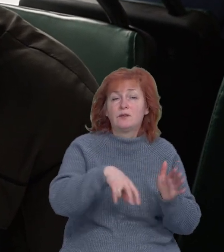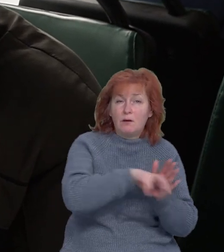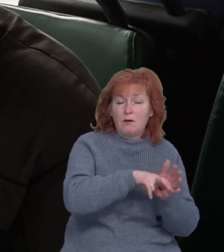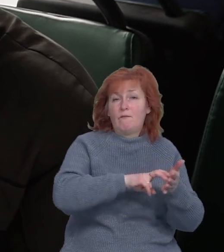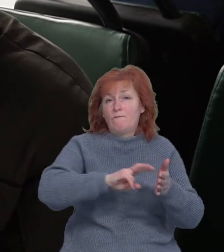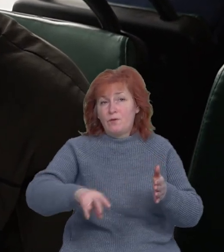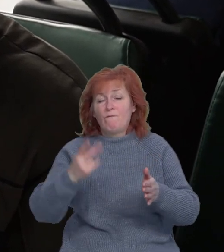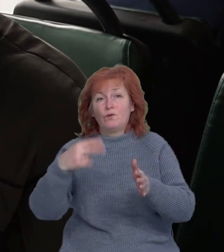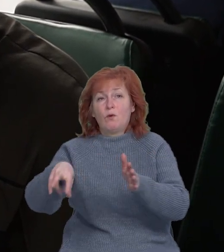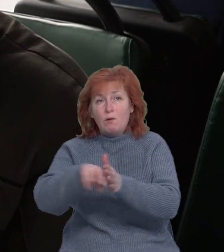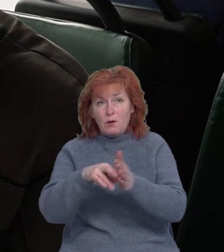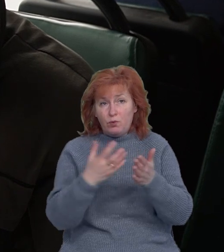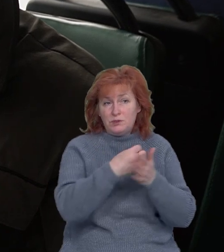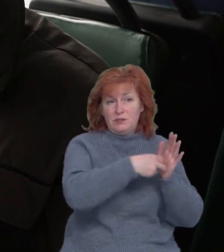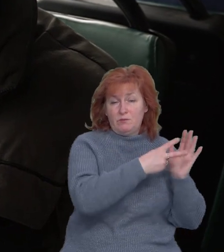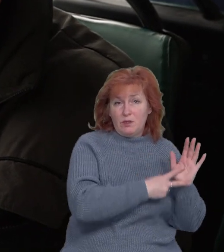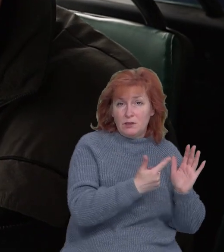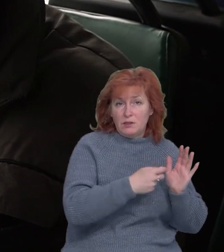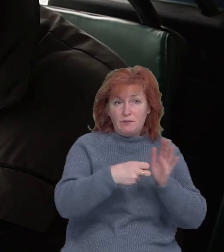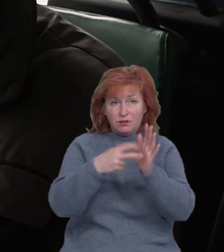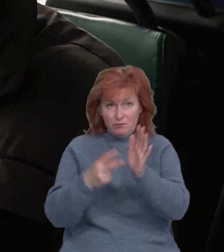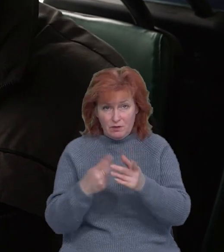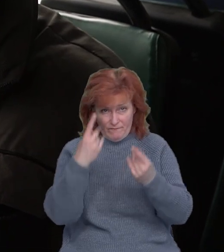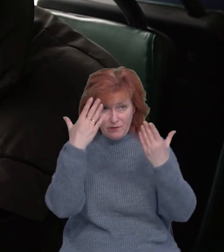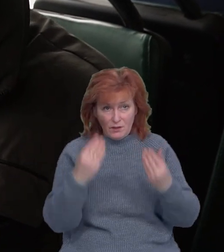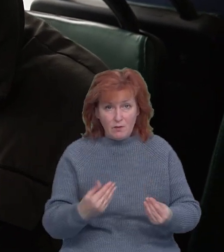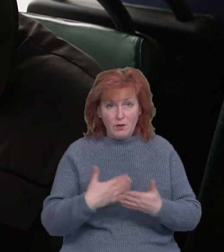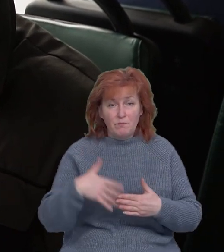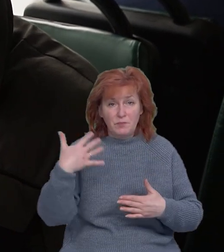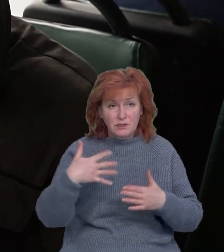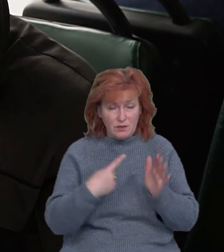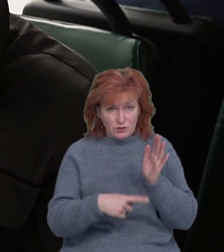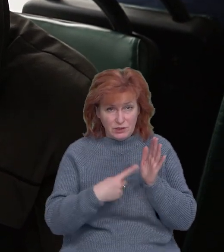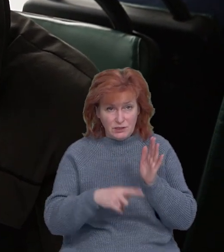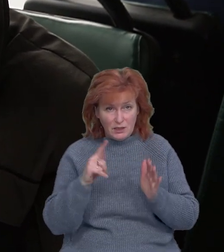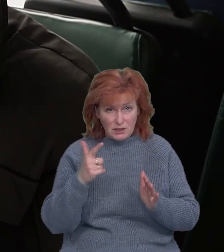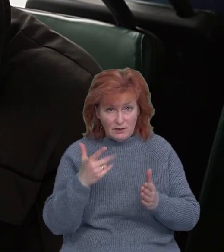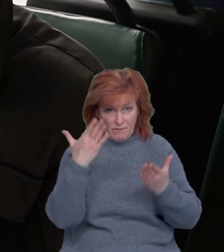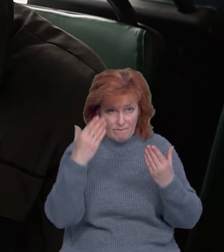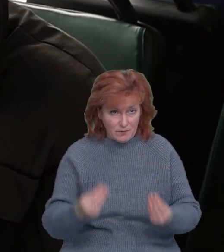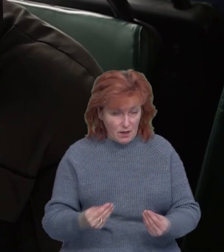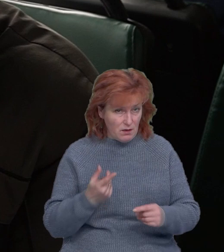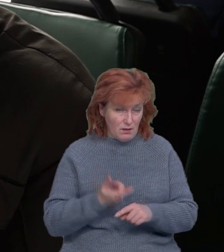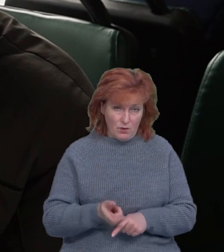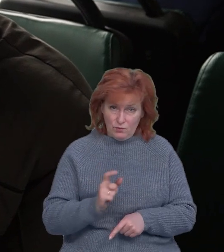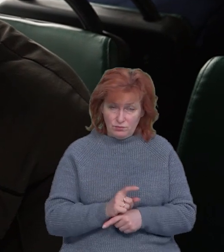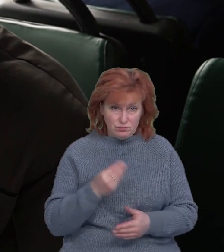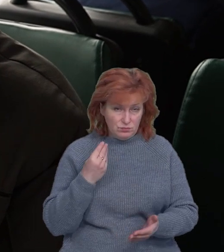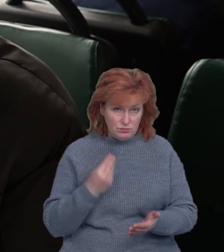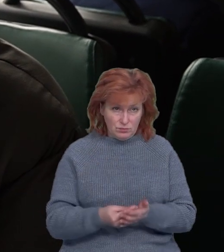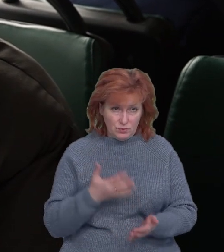Тому тратити, допустимо, десь 50 або 60 гривень на день, для